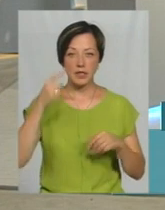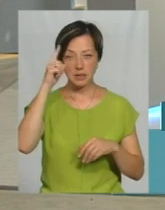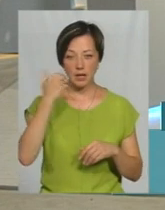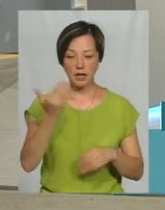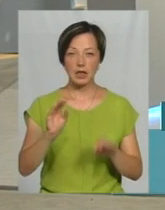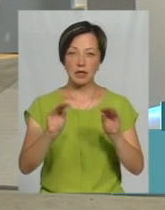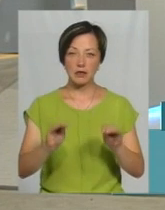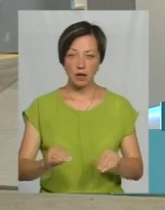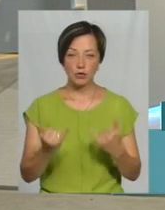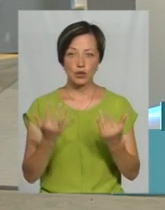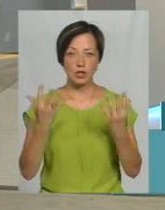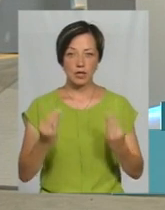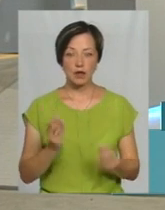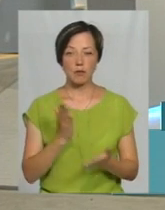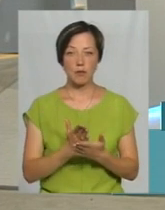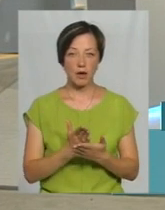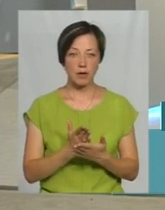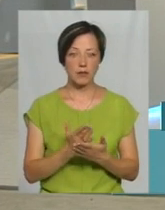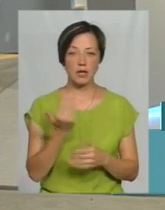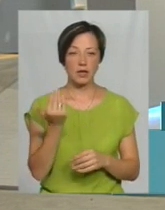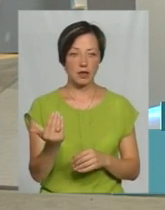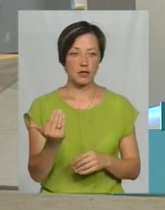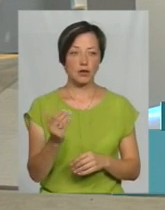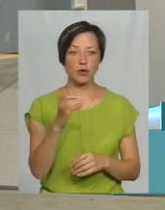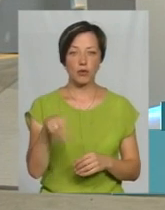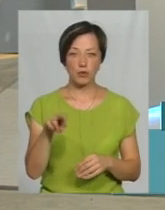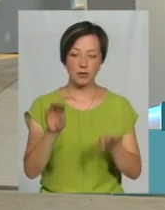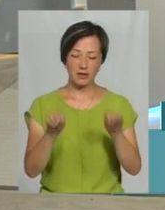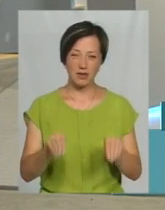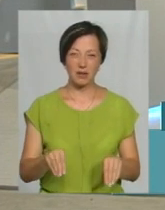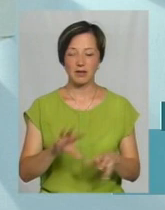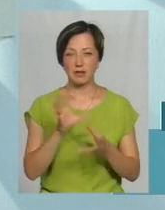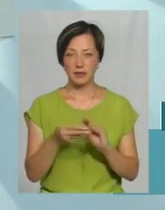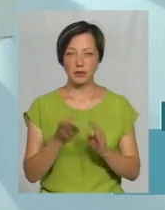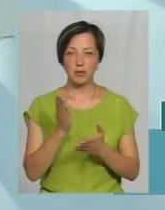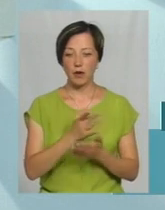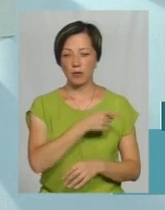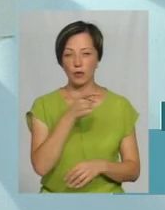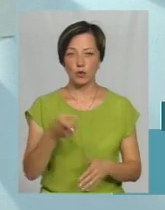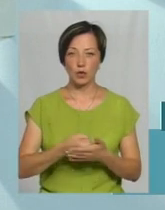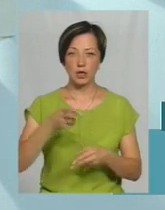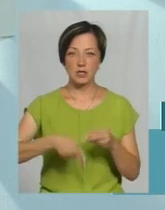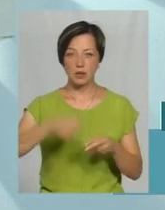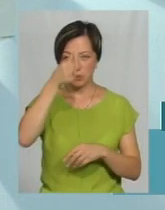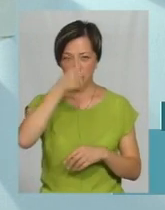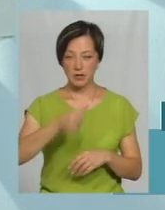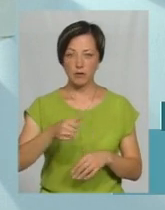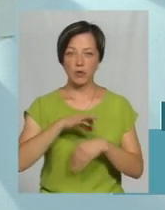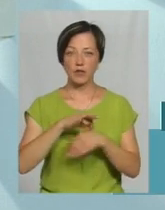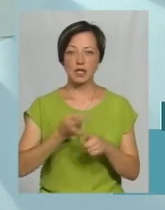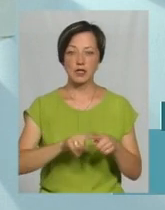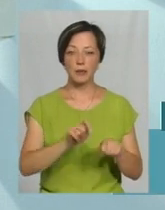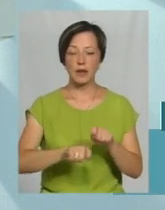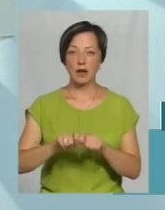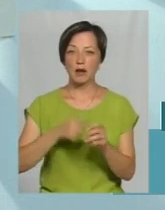їхні дані на сьогоднішній день, маємо їхні ідентифікаційні дані, і протягом до кінця місяця ми проведемо ці